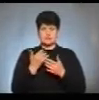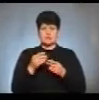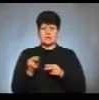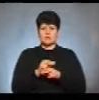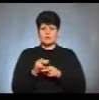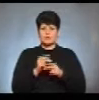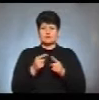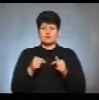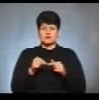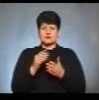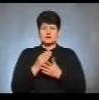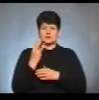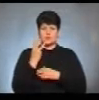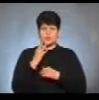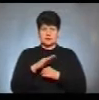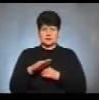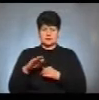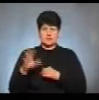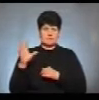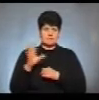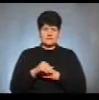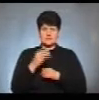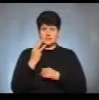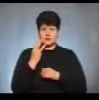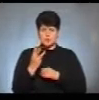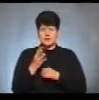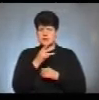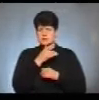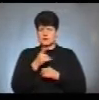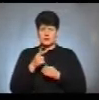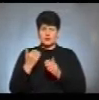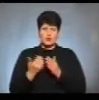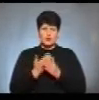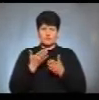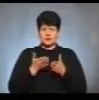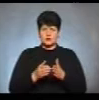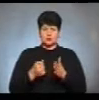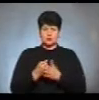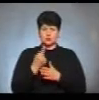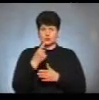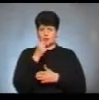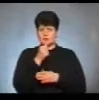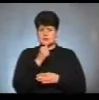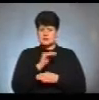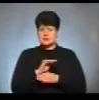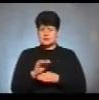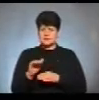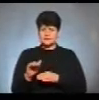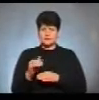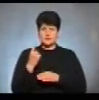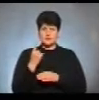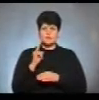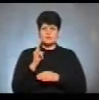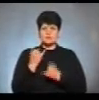відділенні троє дітей. Всі троє з періоду новонародженості, тобто до місяця дітки. Одна